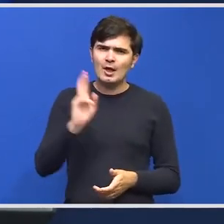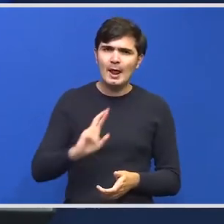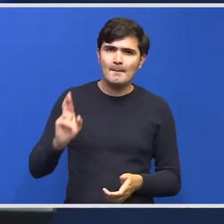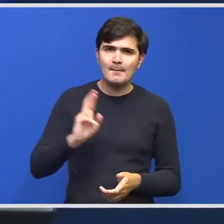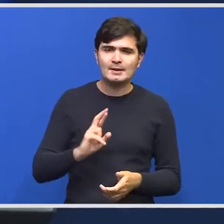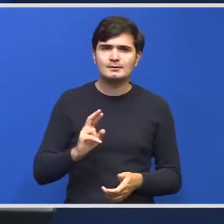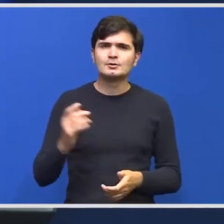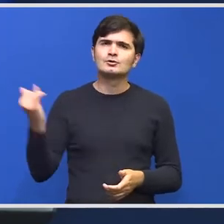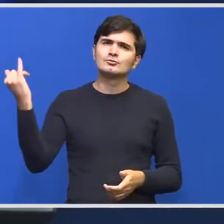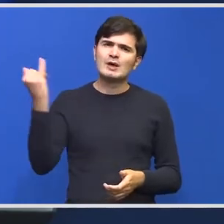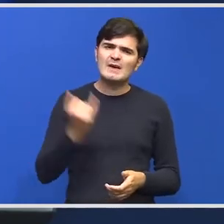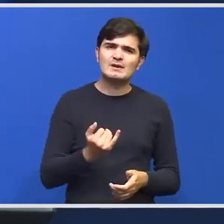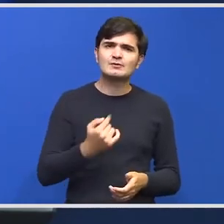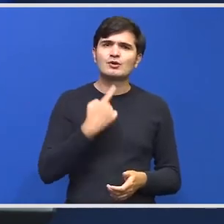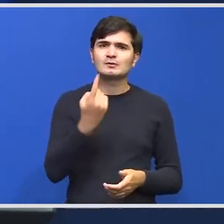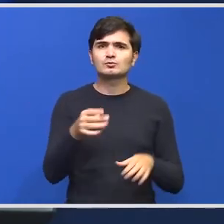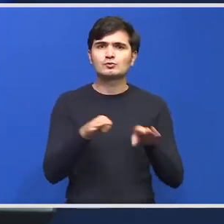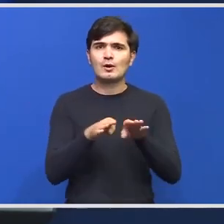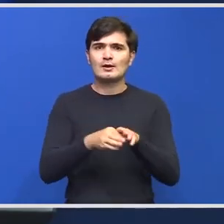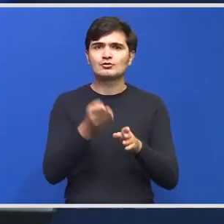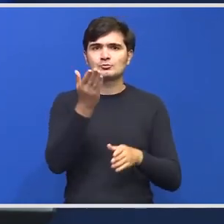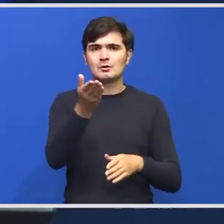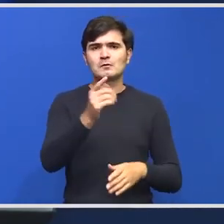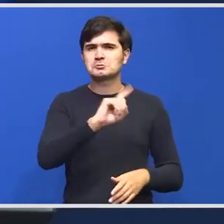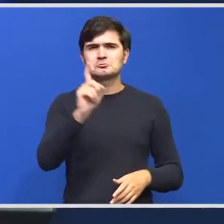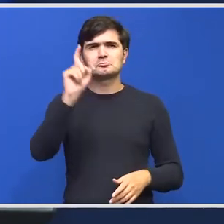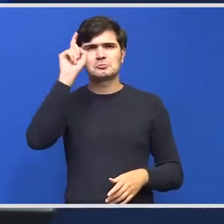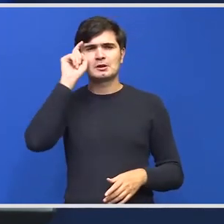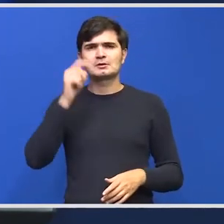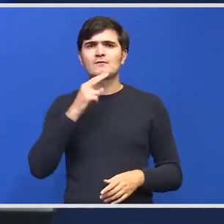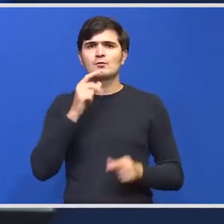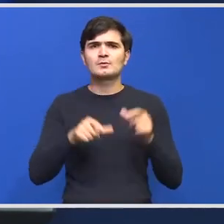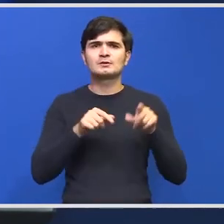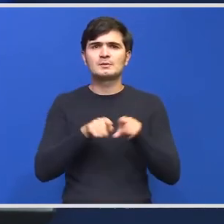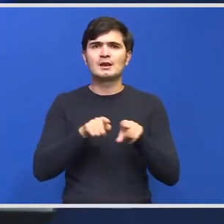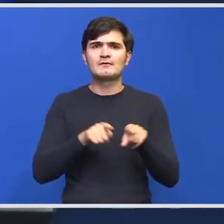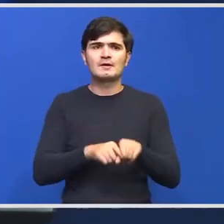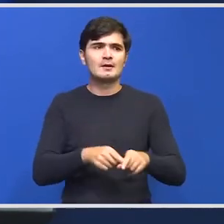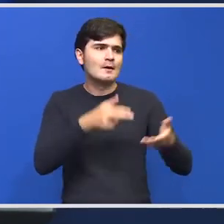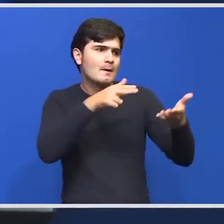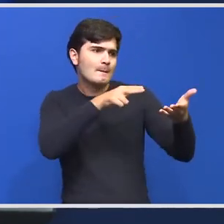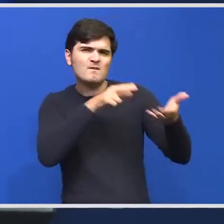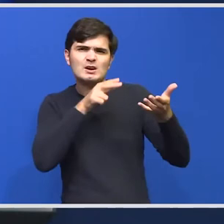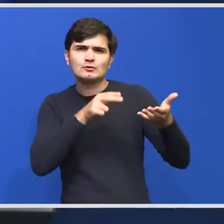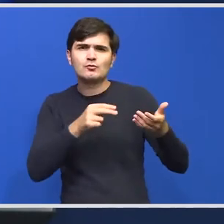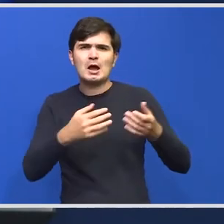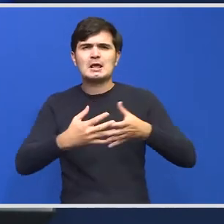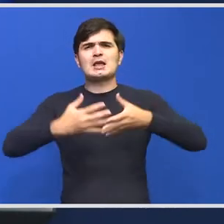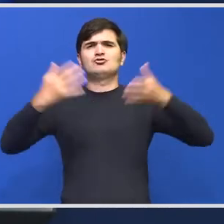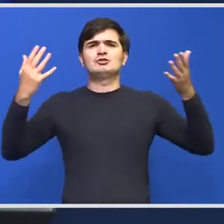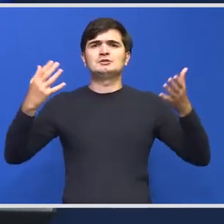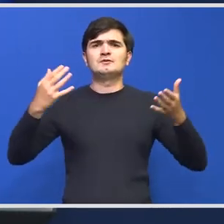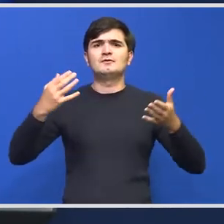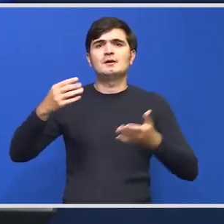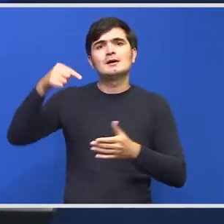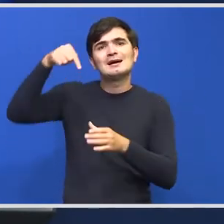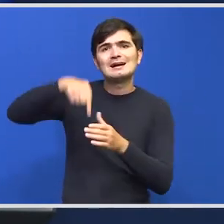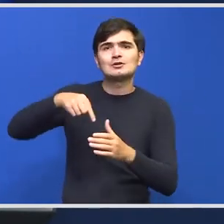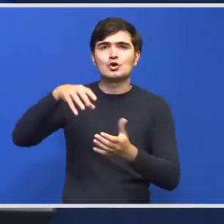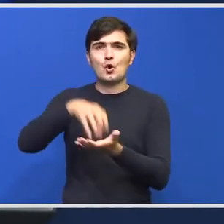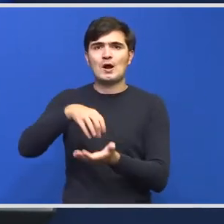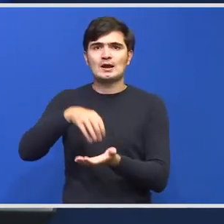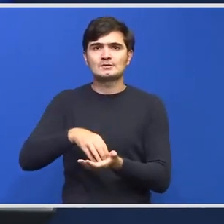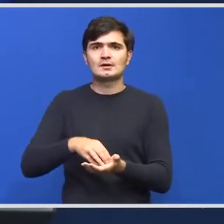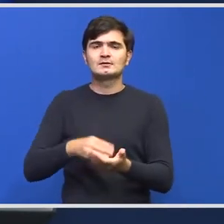ceea ce am spus colegei dumneavoastră nu cred că putem vorbi de o vânătoare excesivă în intravean localităților aici intervenim prin